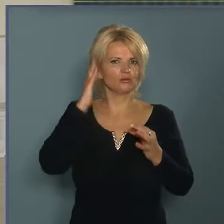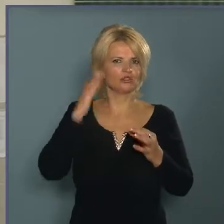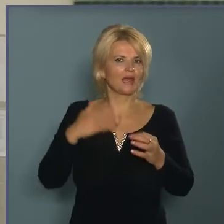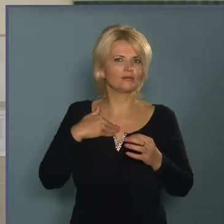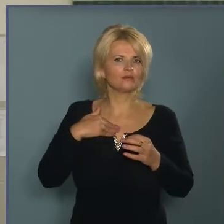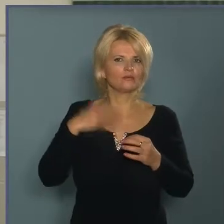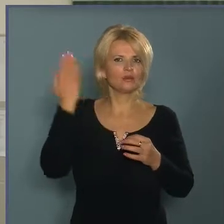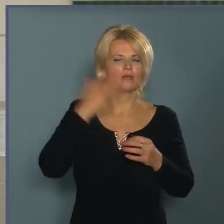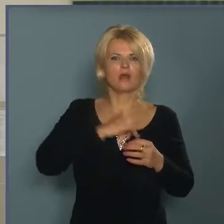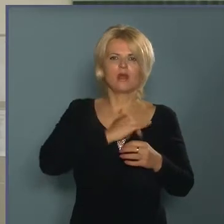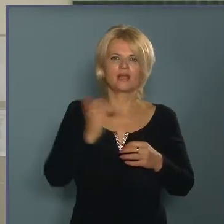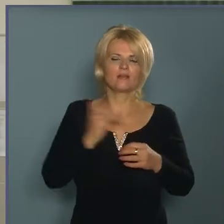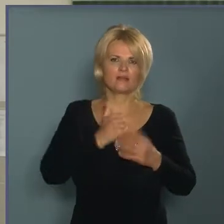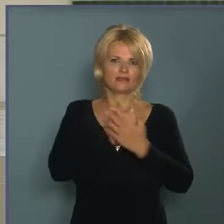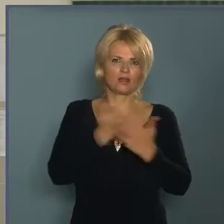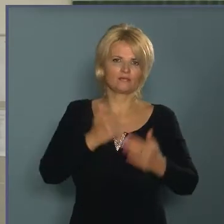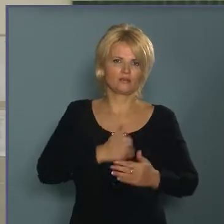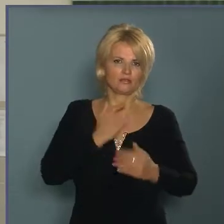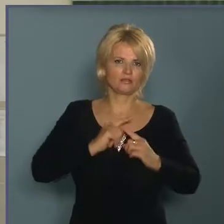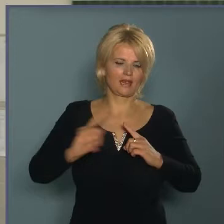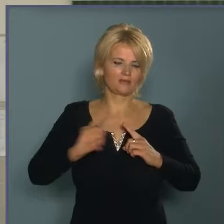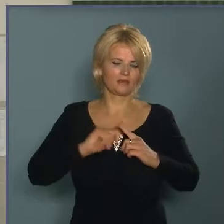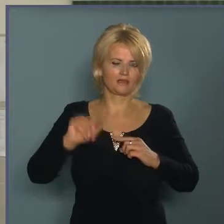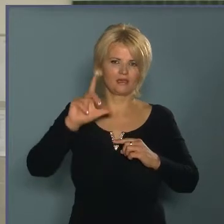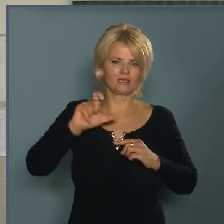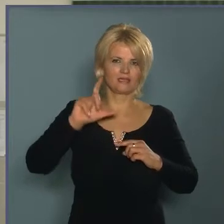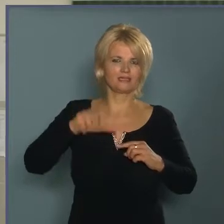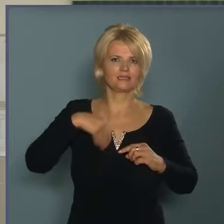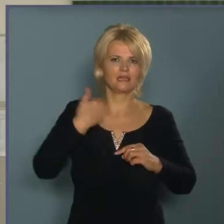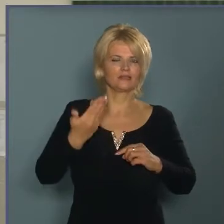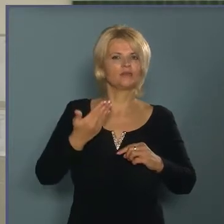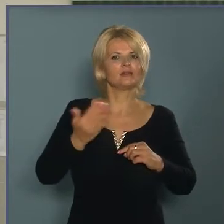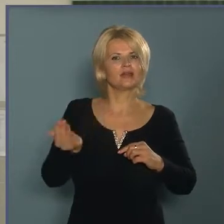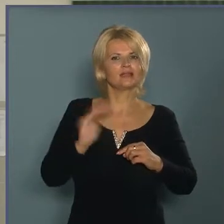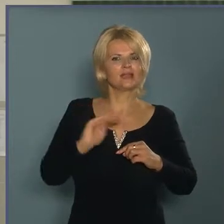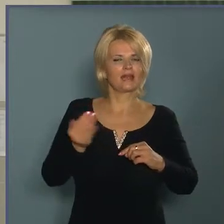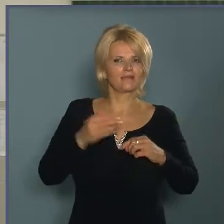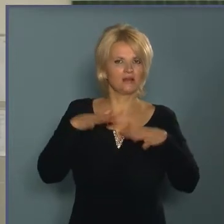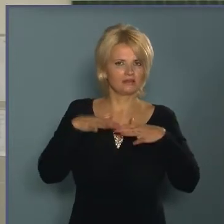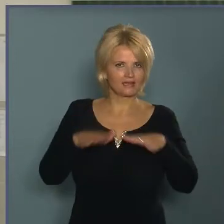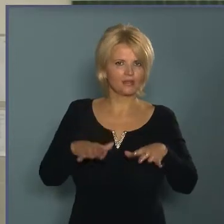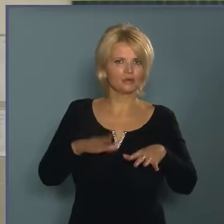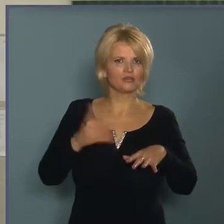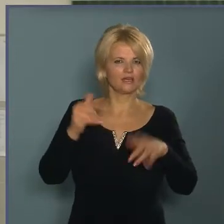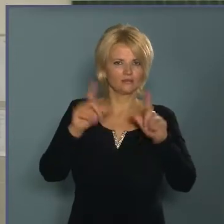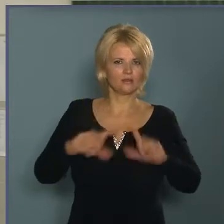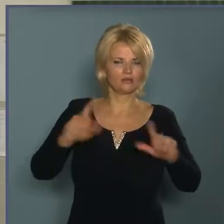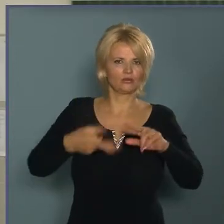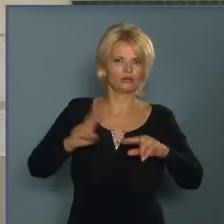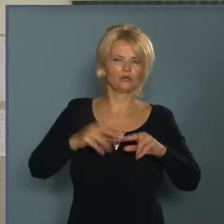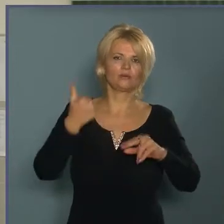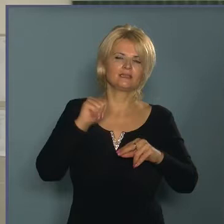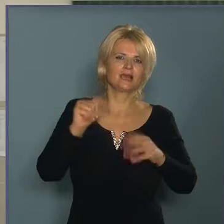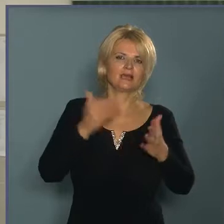évente 60 iskolába elmegyünk és csak 200-250 gyerek van általában átlagosan, meg pedagógus, akkor az itt több